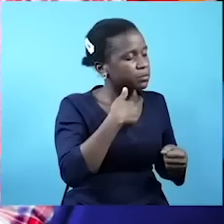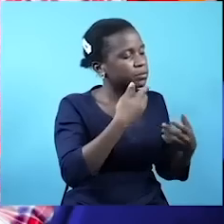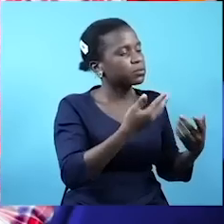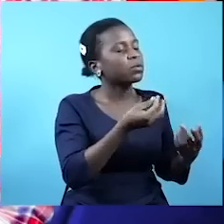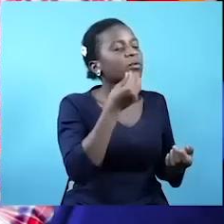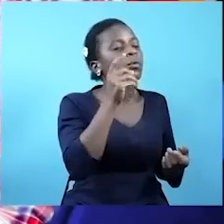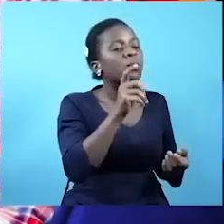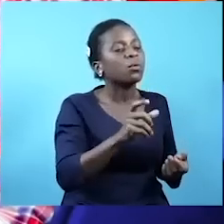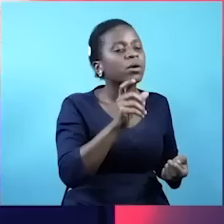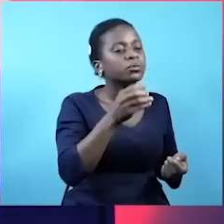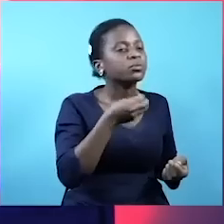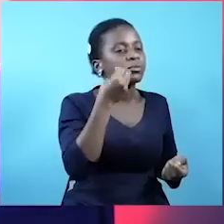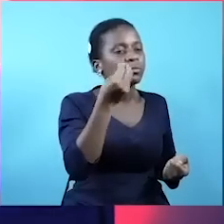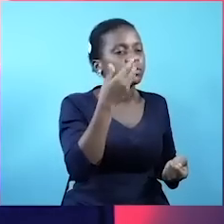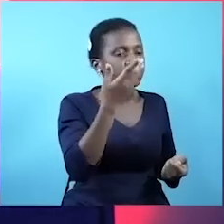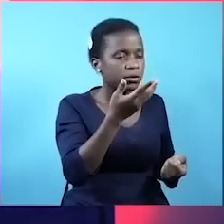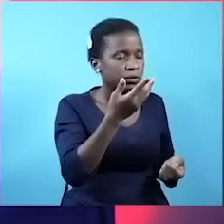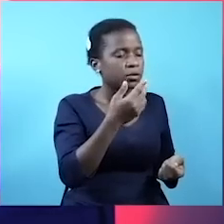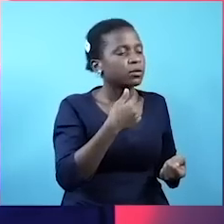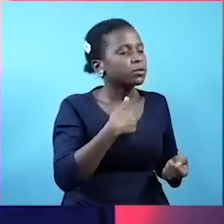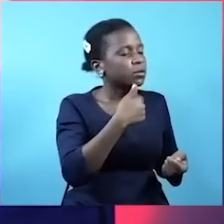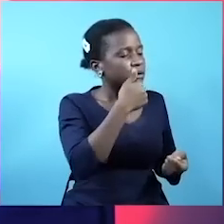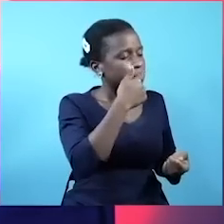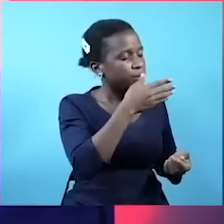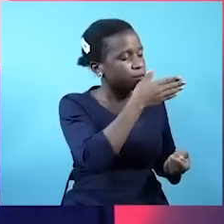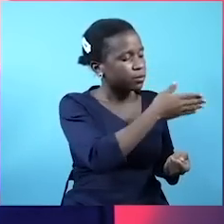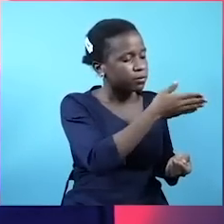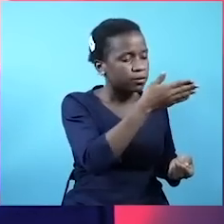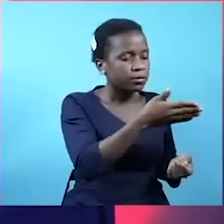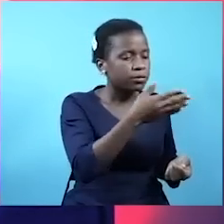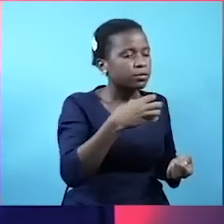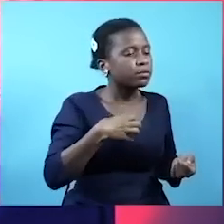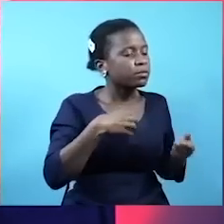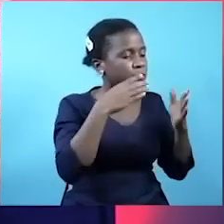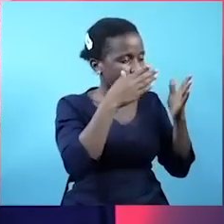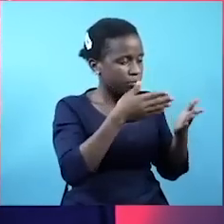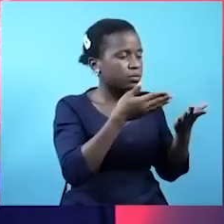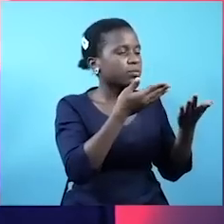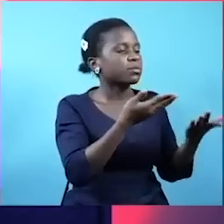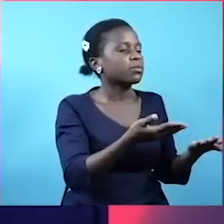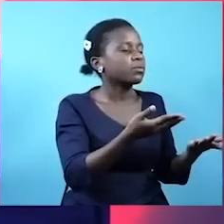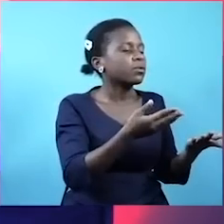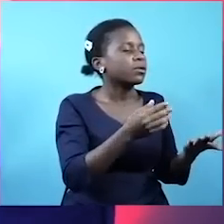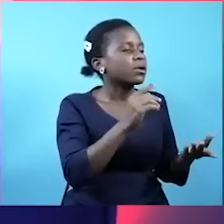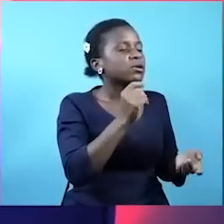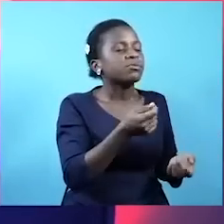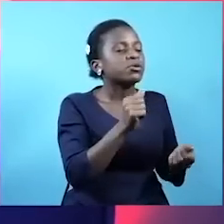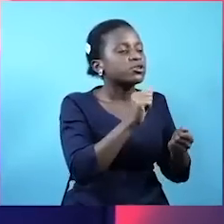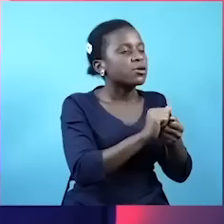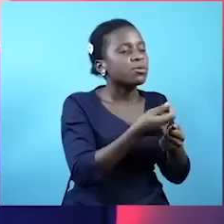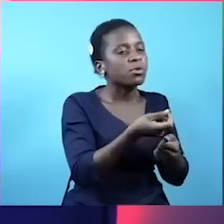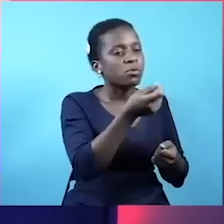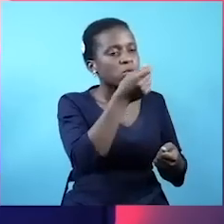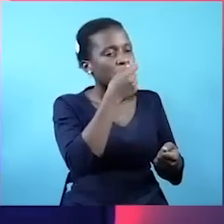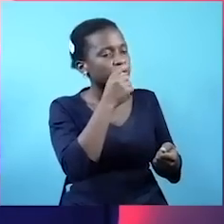Tukuwa chachi. Tumepereka hoja hizo. Kwa mba kwa ufisadi huu na uchafu huu. Waziri mkuu uli zai. Sasa tunakuenda kwenye kura. Waze